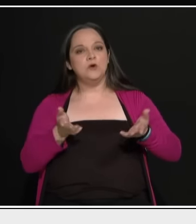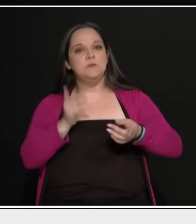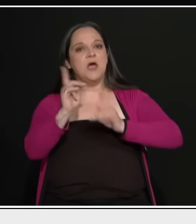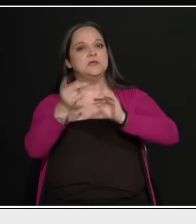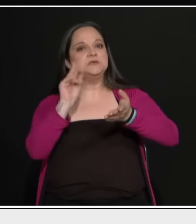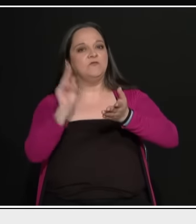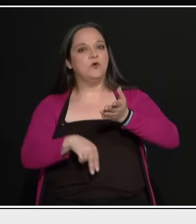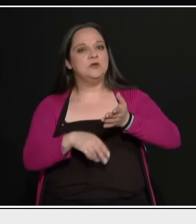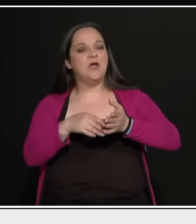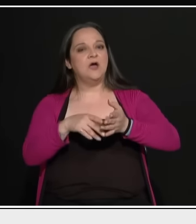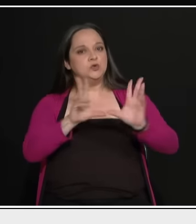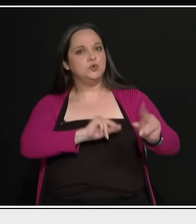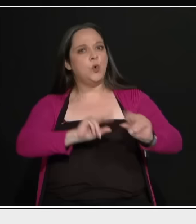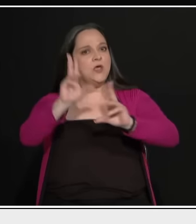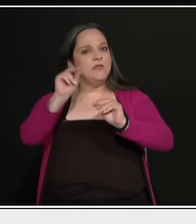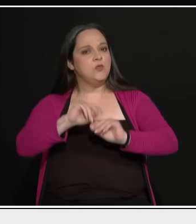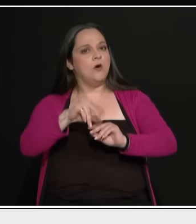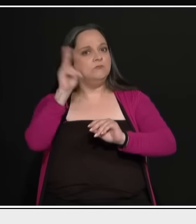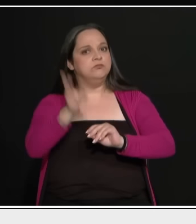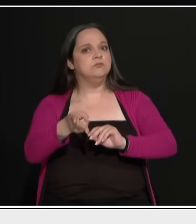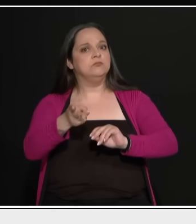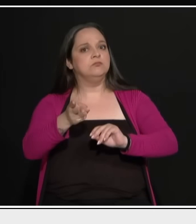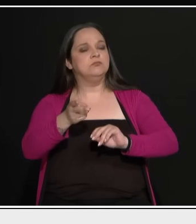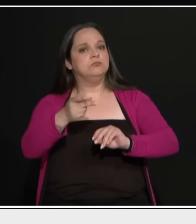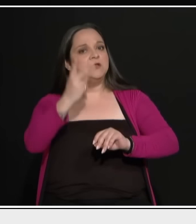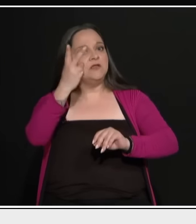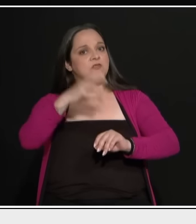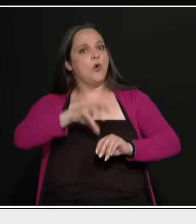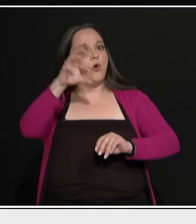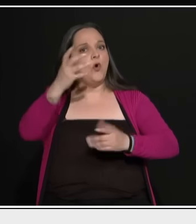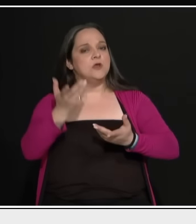να είναι το ίδιο κακοί και για τις δύο χώρες, για να διαφωνούν όλοι.